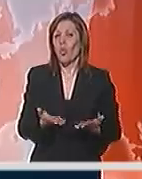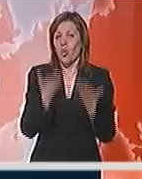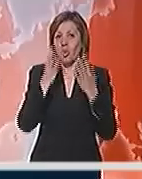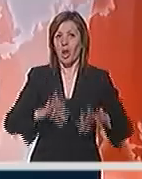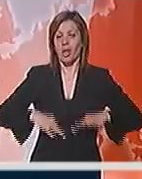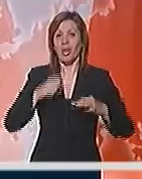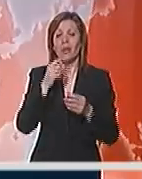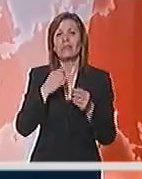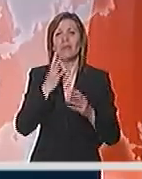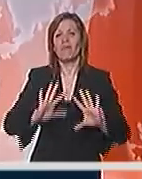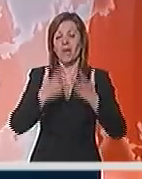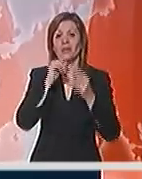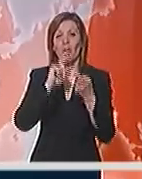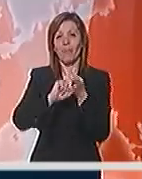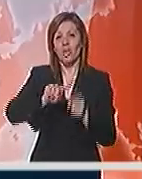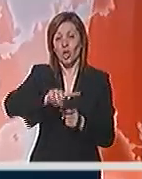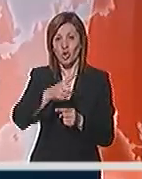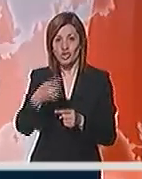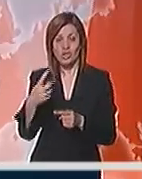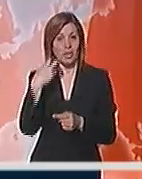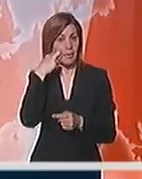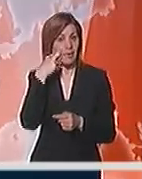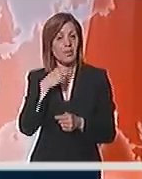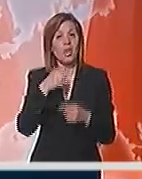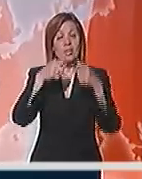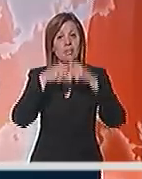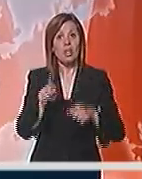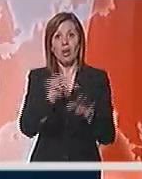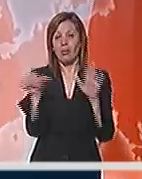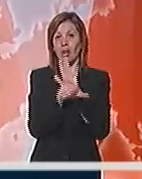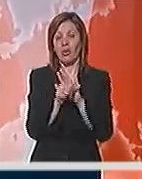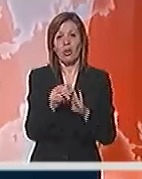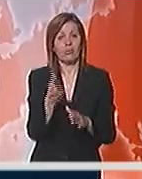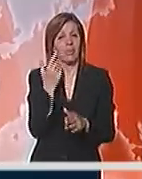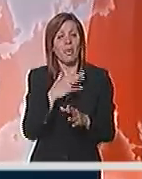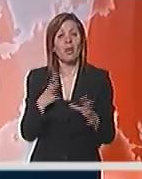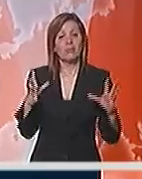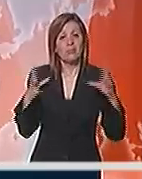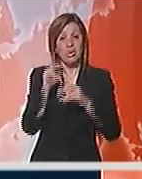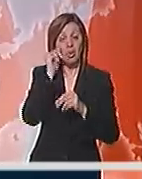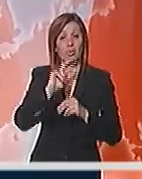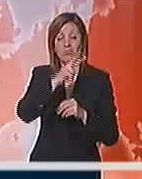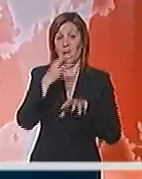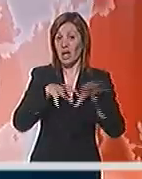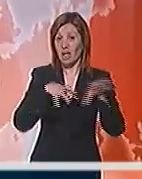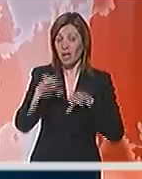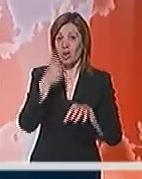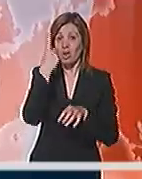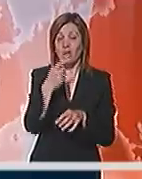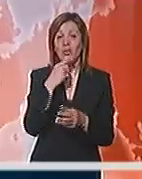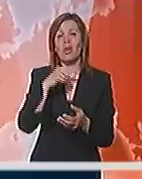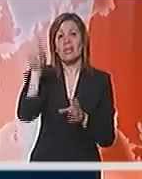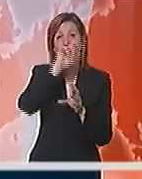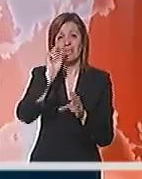logorske vatre i obavezan roštilj. Vodeći sindikati u Srbiji ne kriju da nisu u stanju da okupe veći broj radnika oko jednog